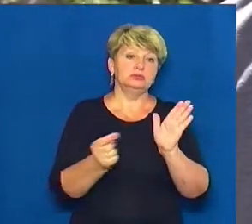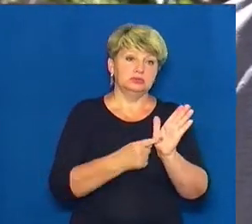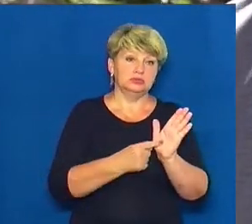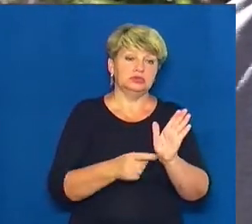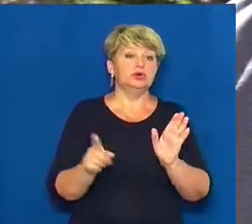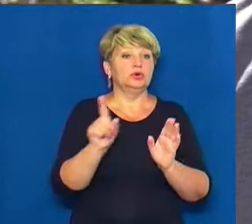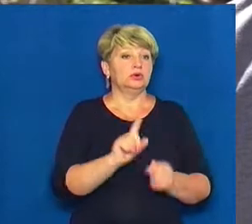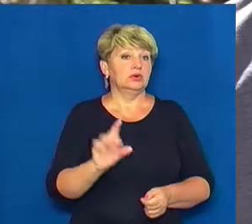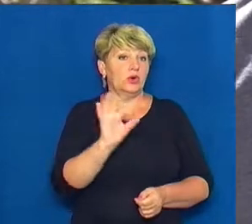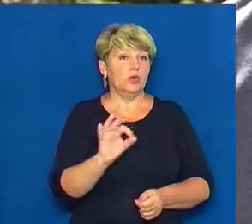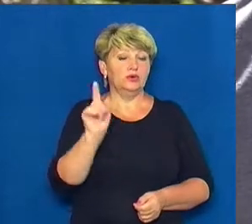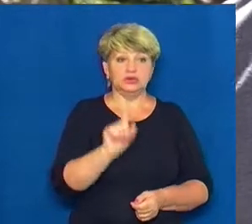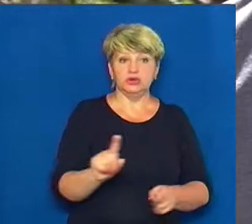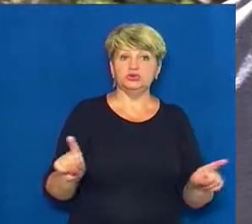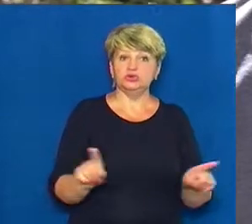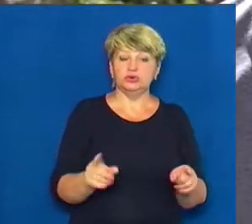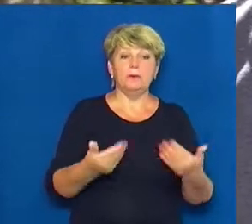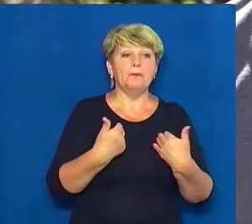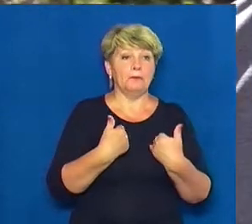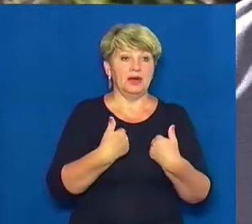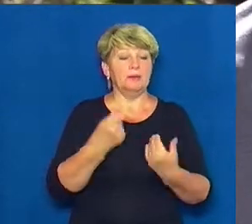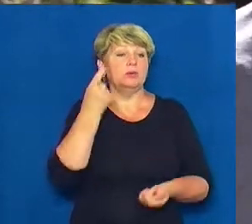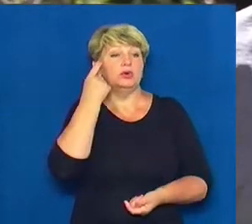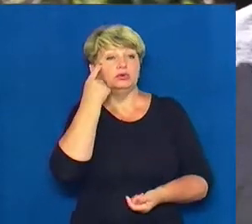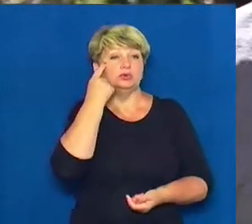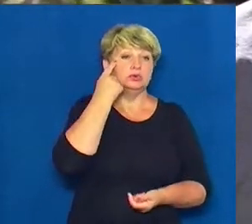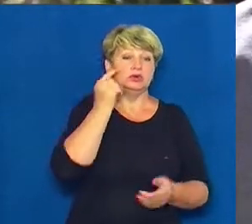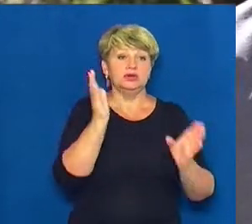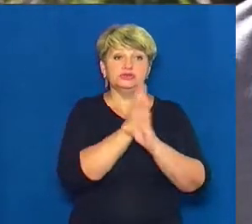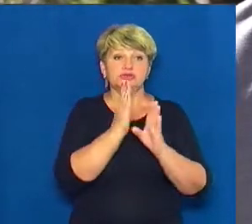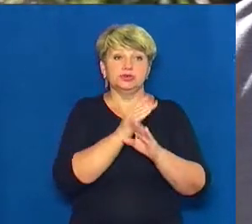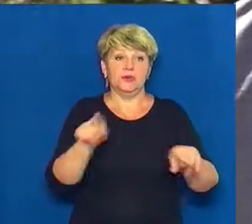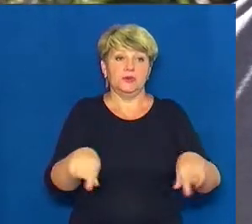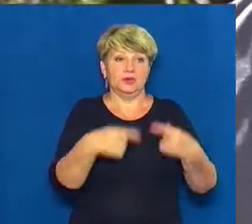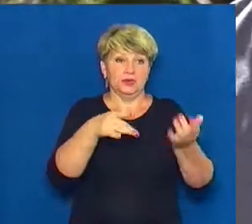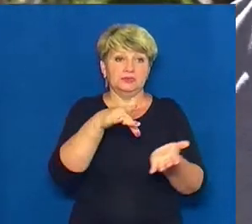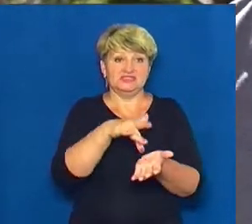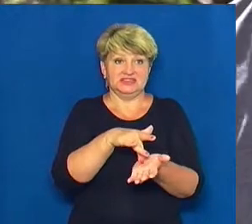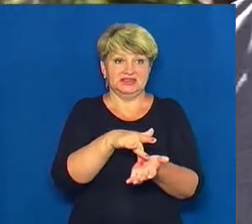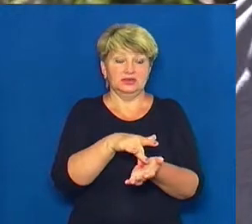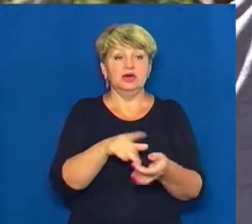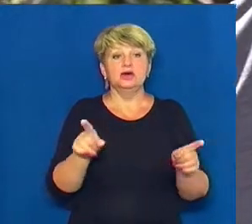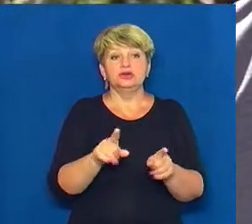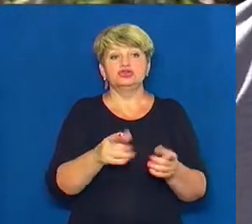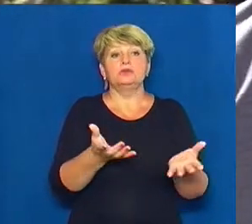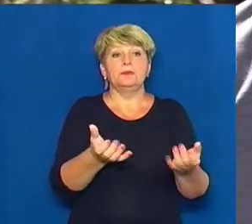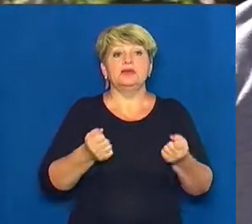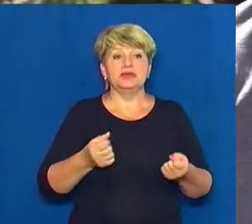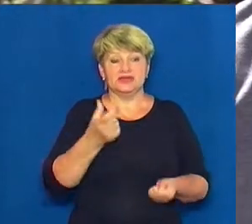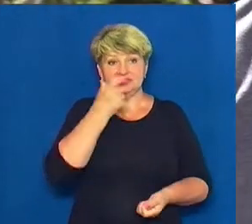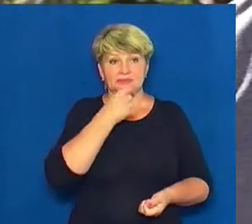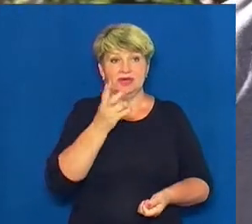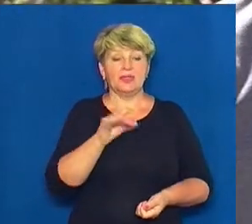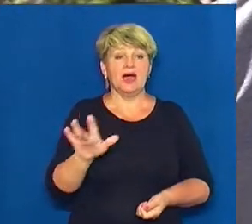те, щоб ми подумали про долю реабілітаційного центру, щоб його прийняти на баланс